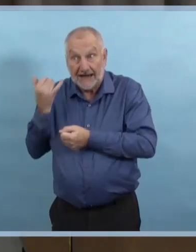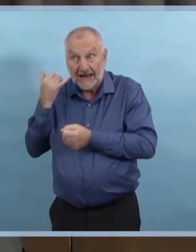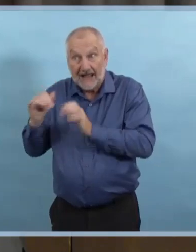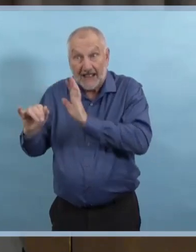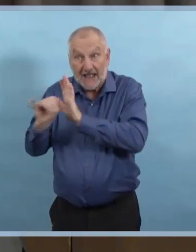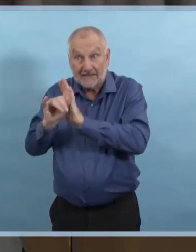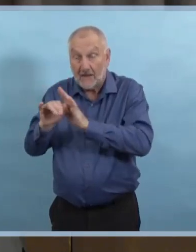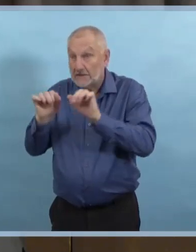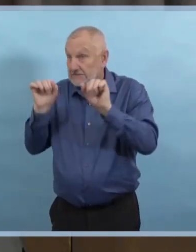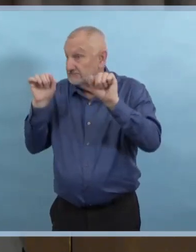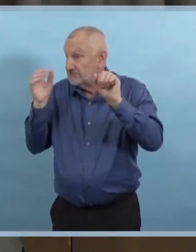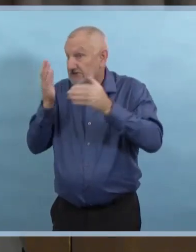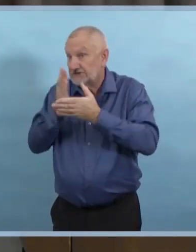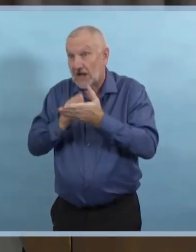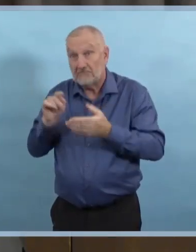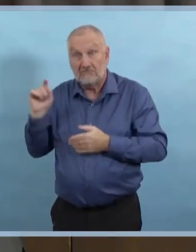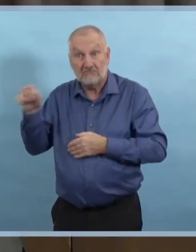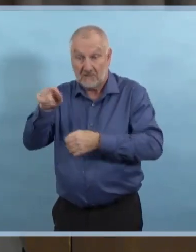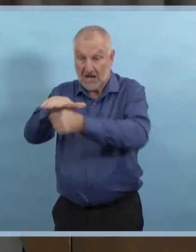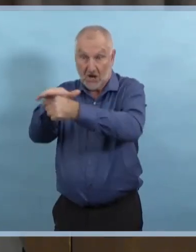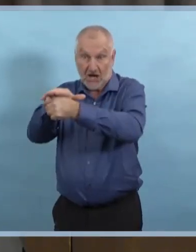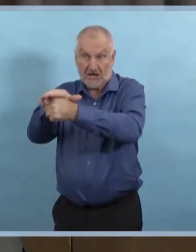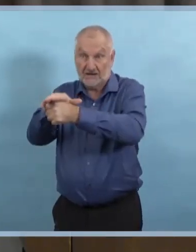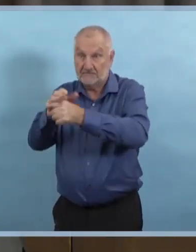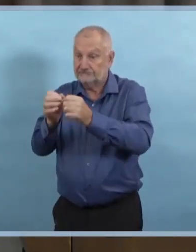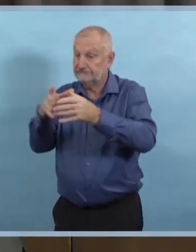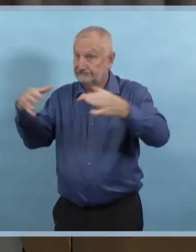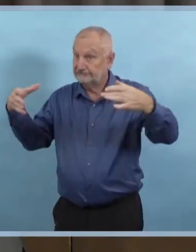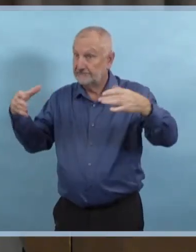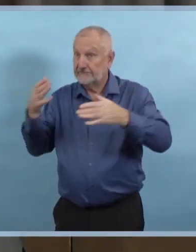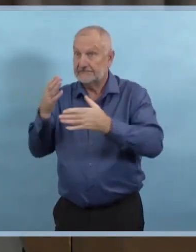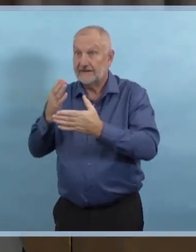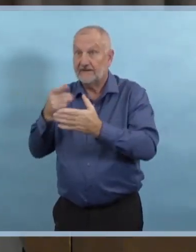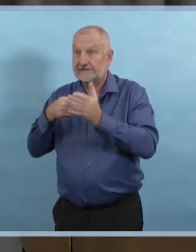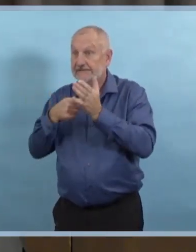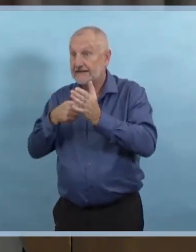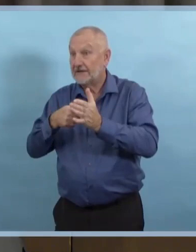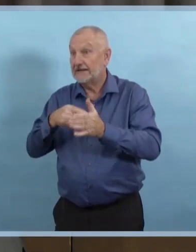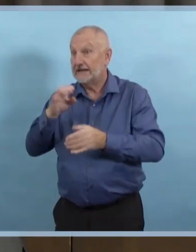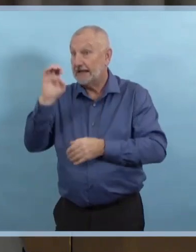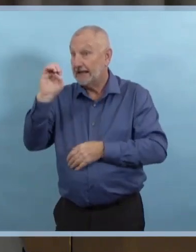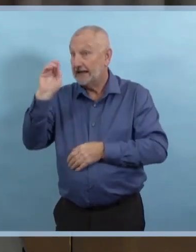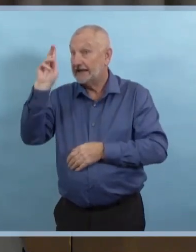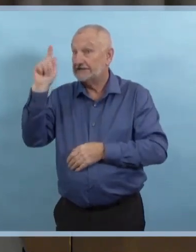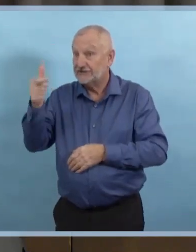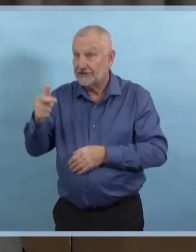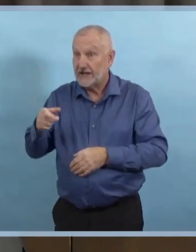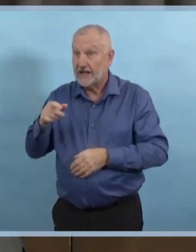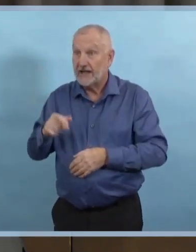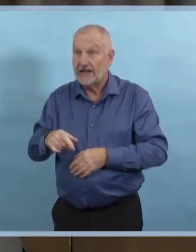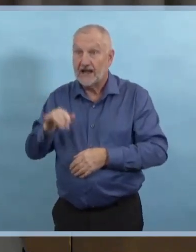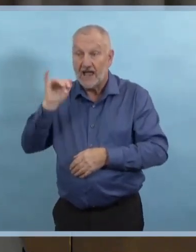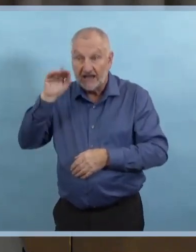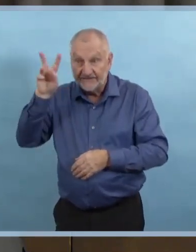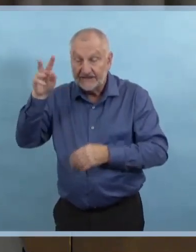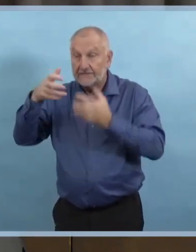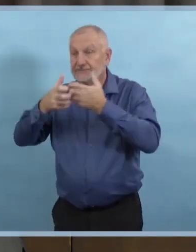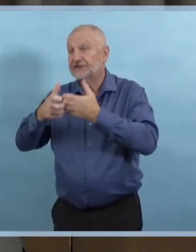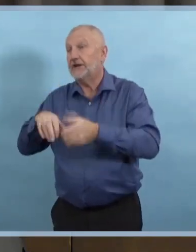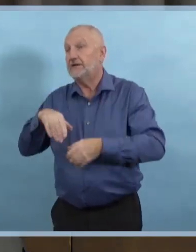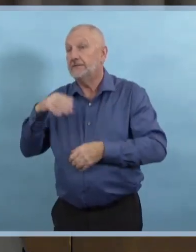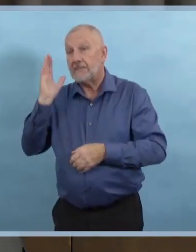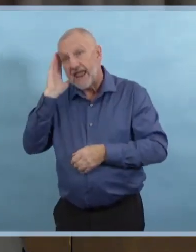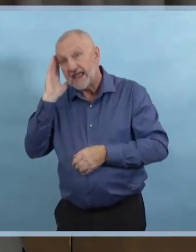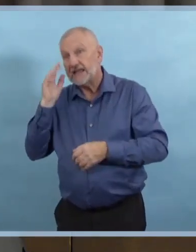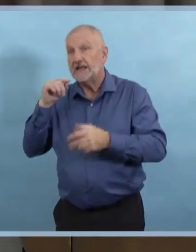les pompes intraveineuses, les lits. Et donc, ce sont des choses qui sont en place. Notre approvisionnement en EPI